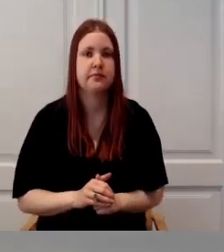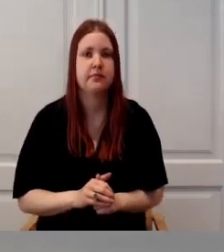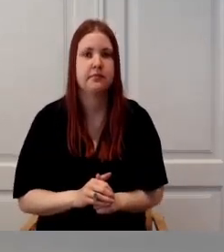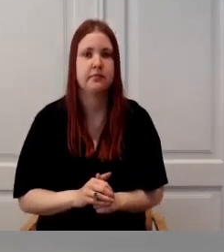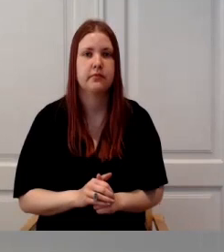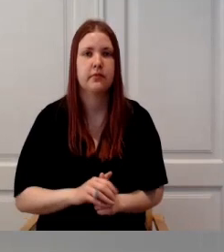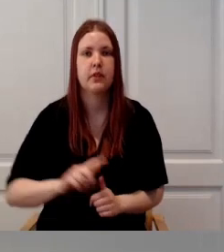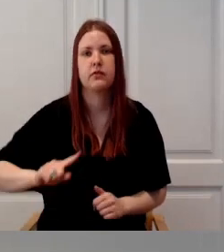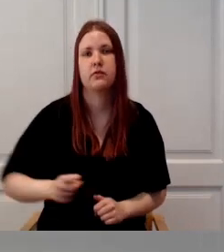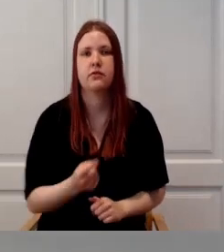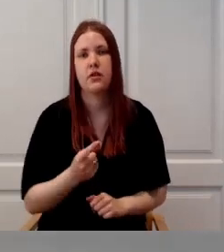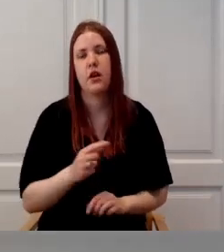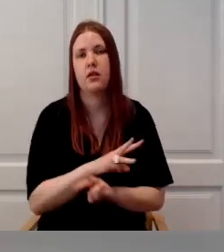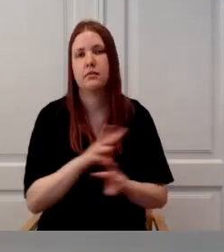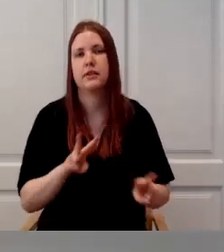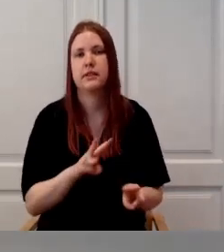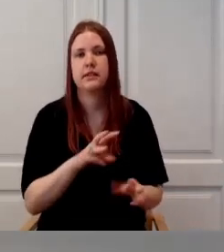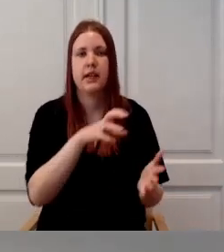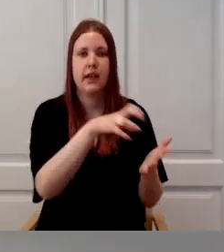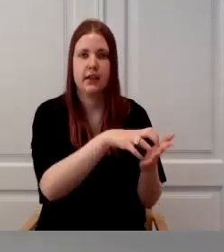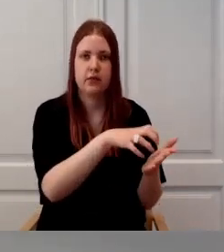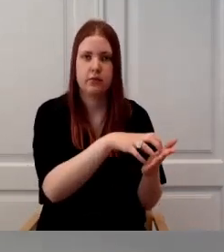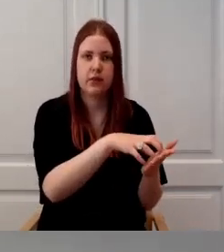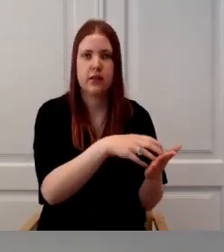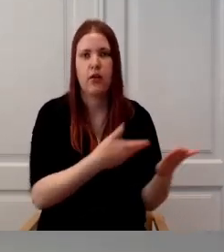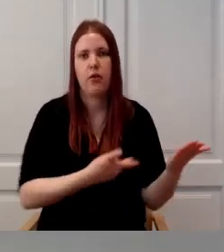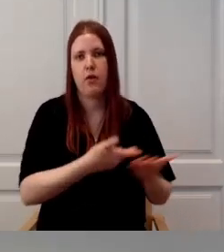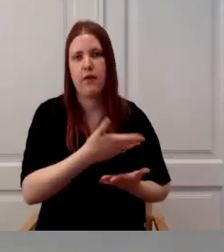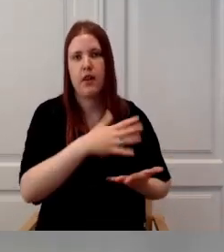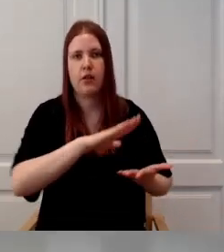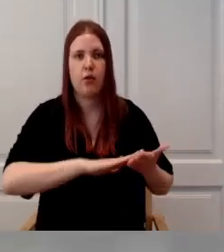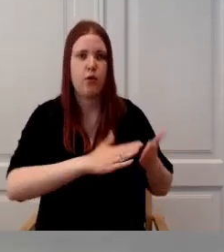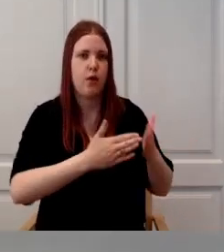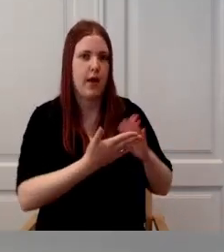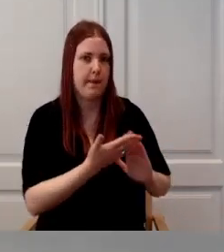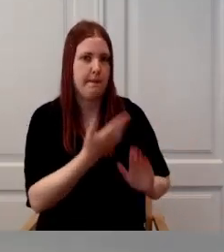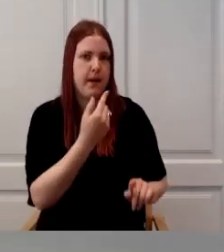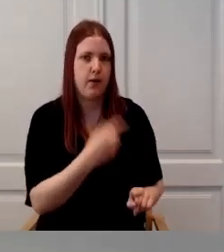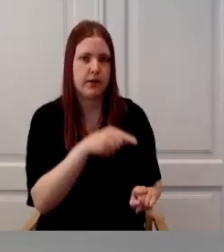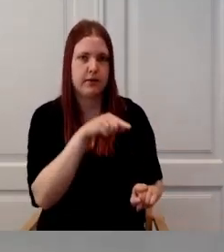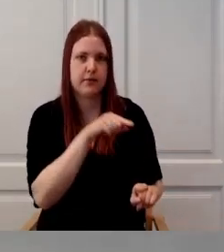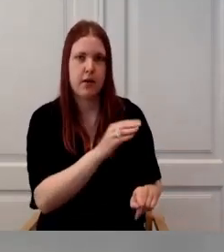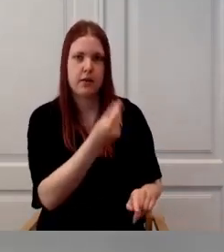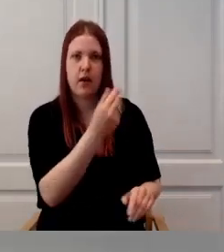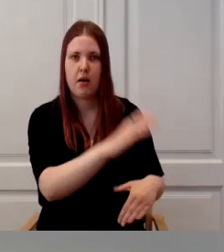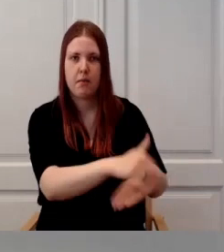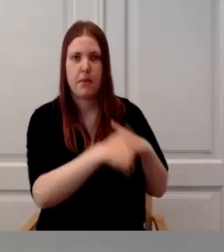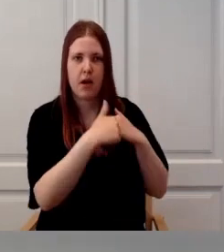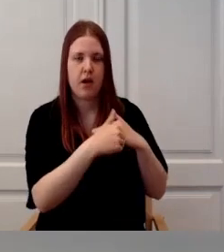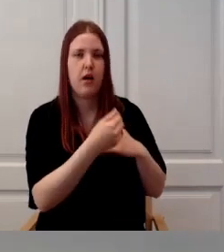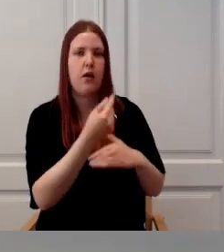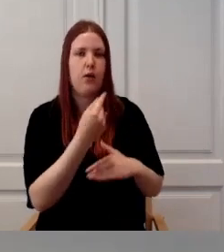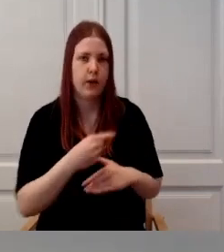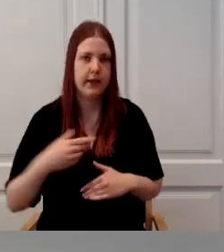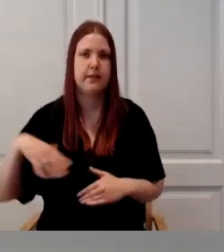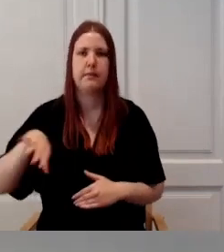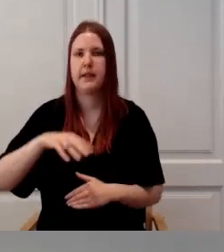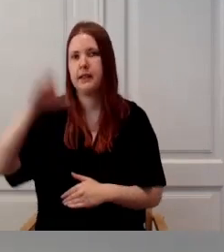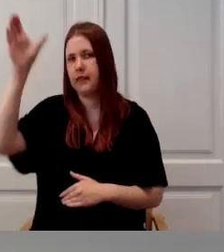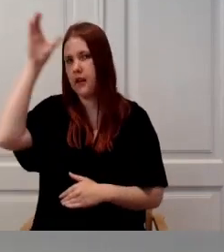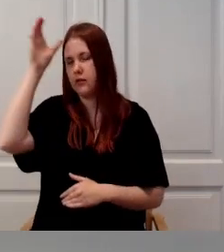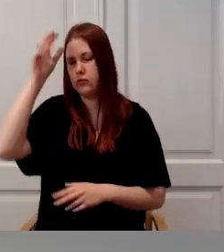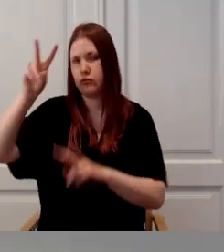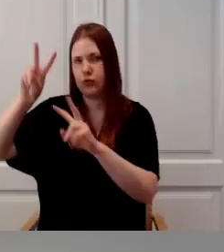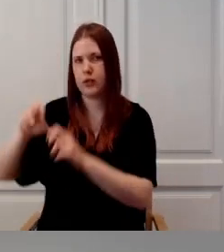siis sotsiaalministeriumiga saanud kokkulepele ja tänu neile ka vahendid selleks, et kasvata teadsoorimise